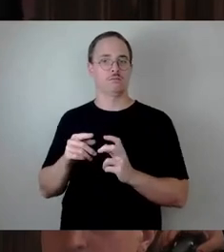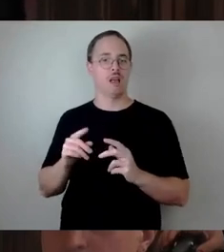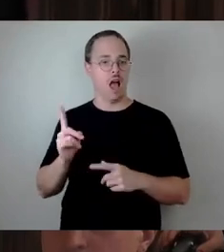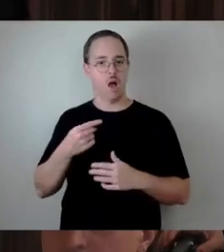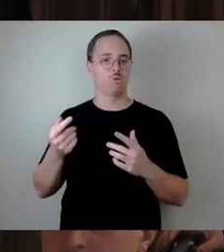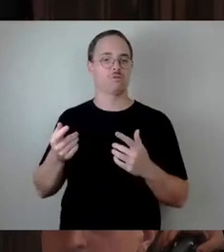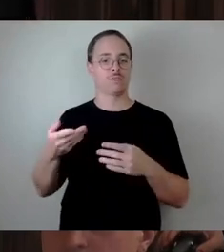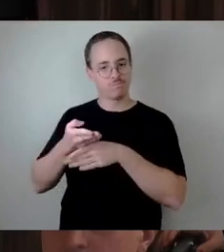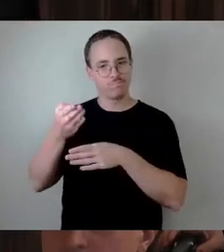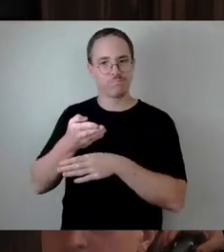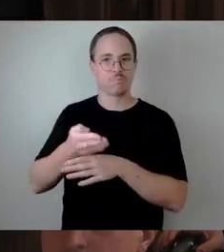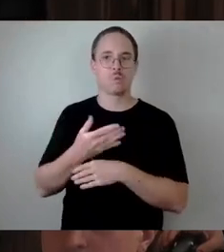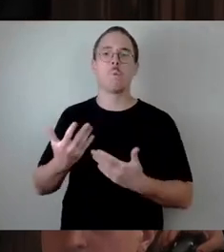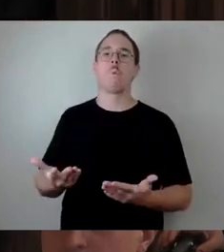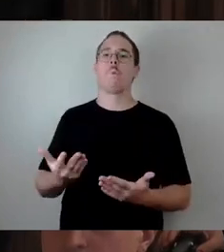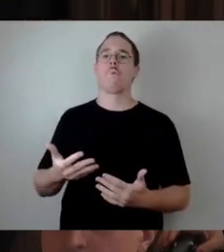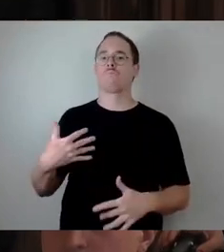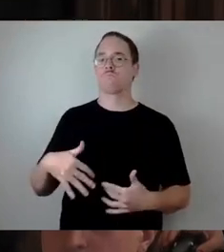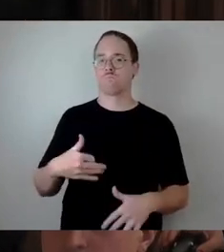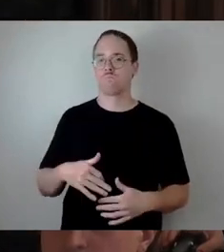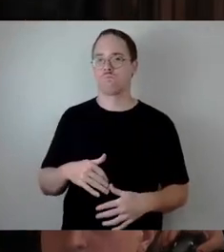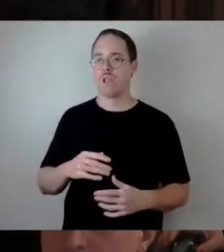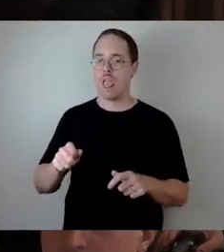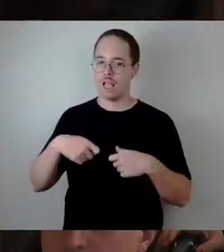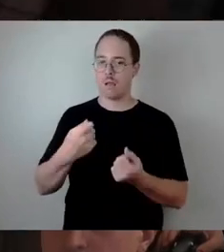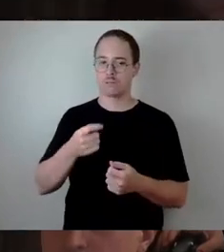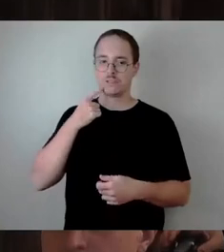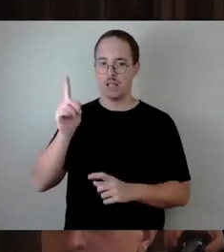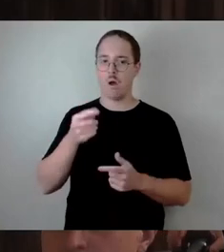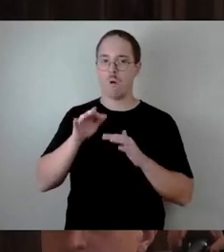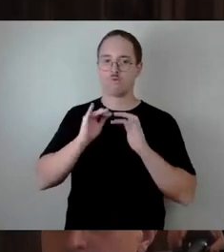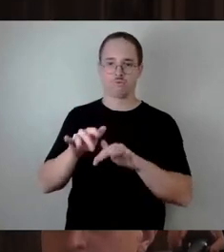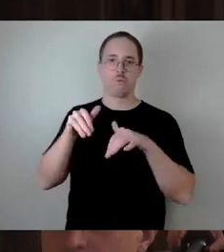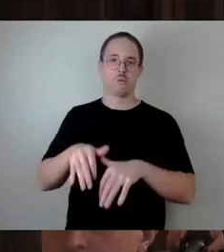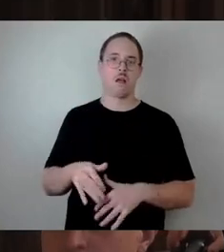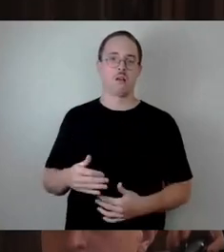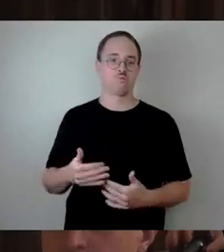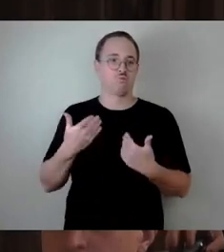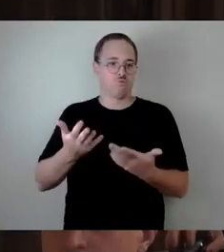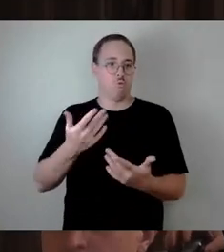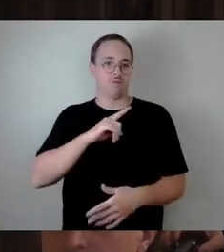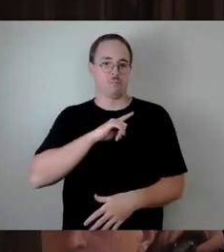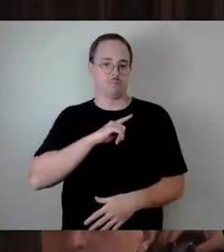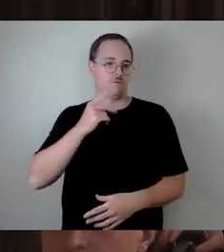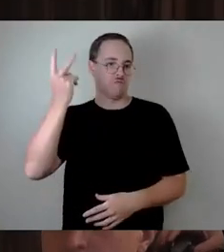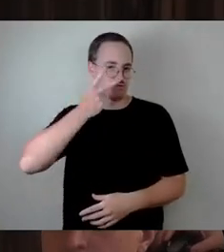Auswirkungen auf die Ergebnisse des Verkehrsversuchs haben. Also so habe ich es bisher verstanden oder irre ich dort?